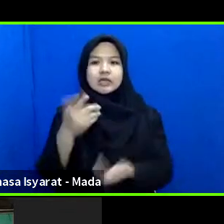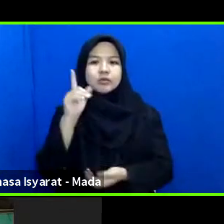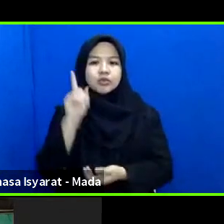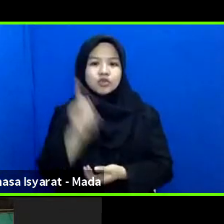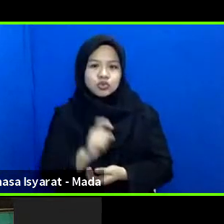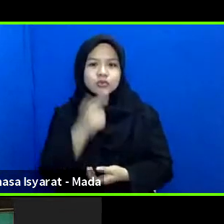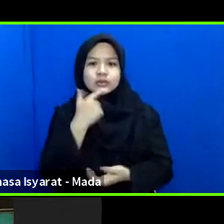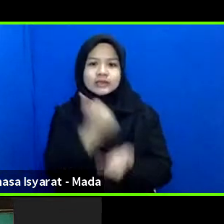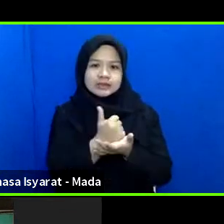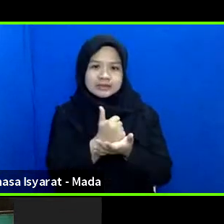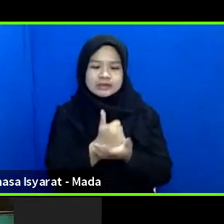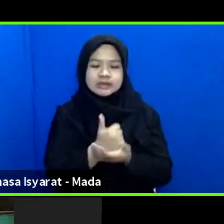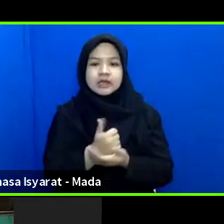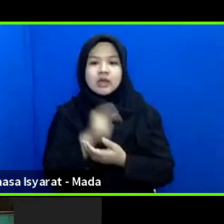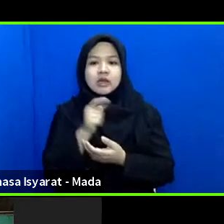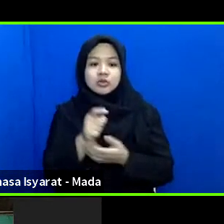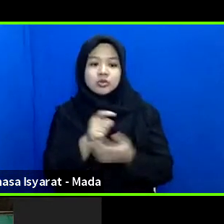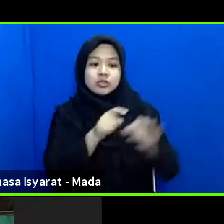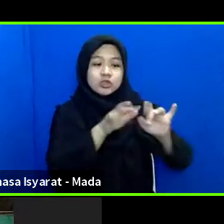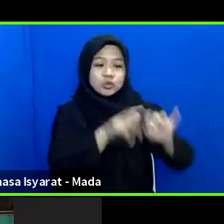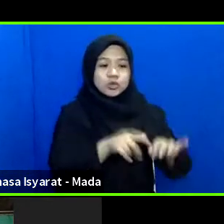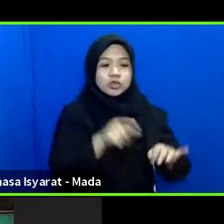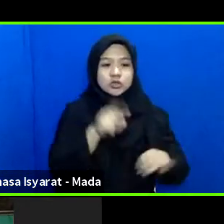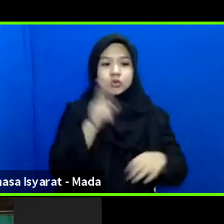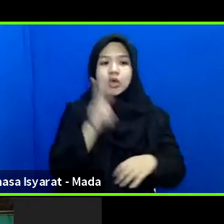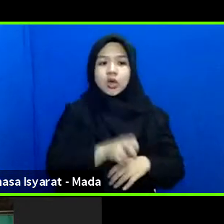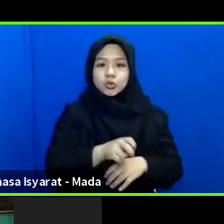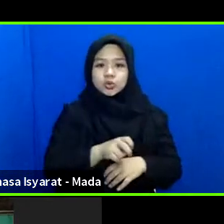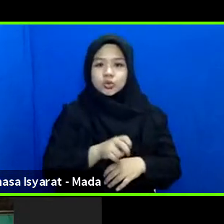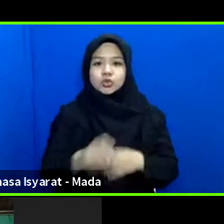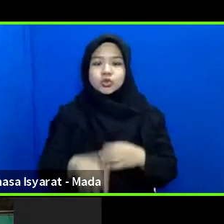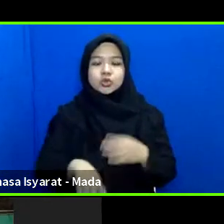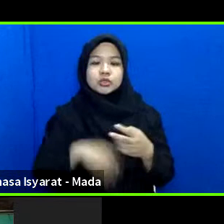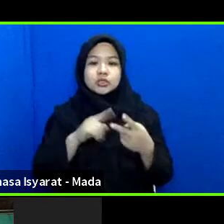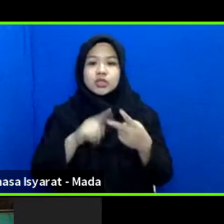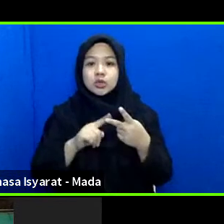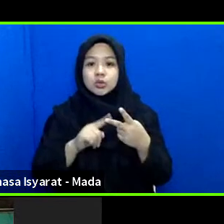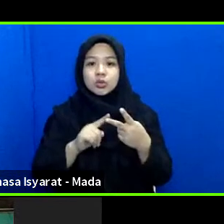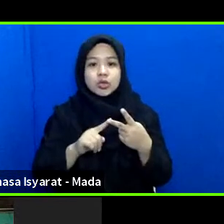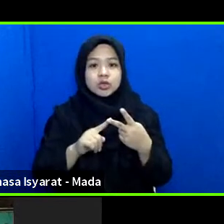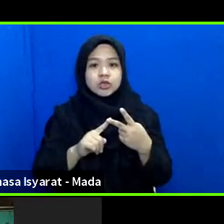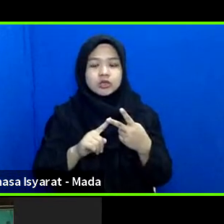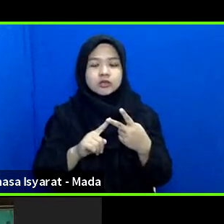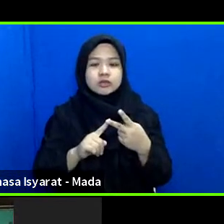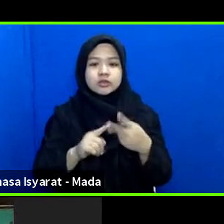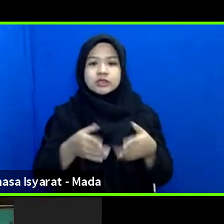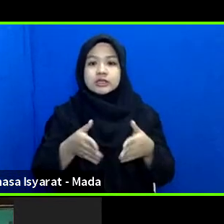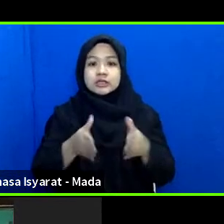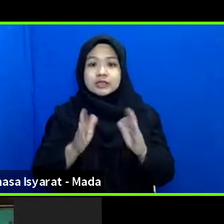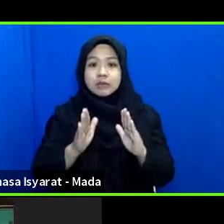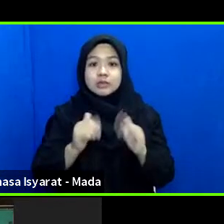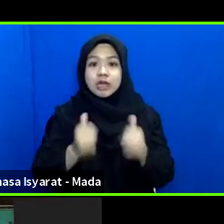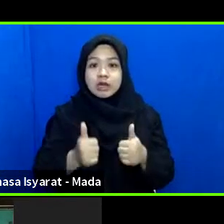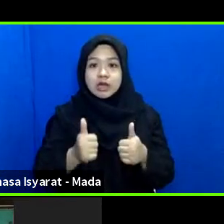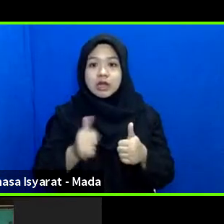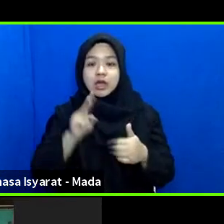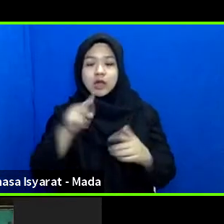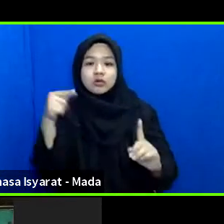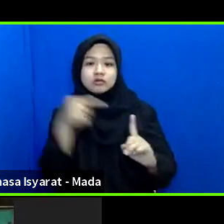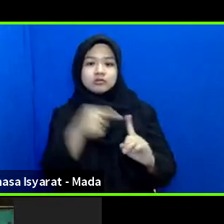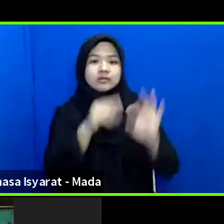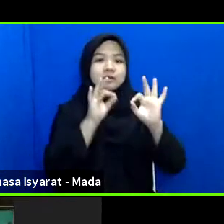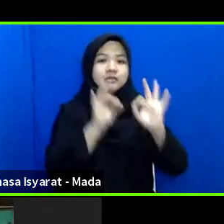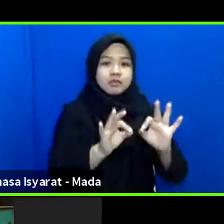oleh itu ditulis itu harus yang kedua adalah kesiap-siagaan itu harus tepat guna dan